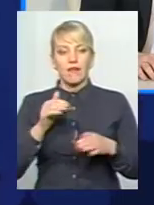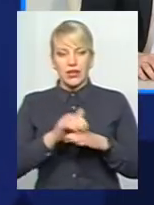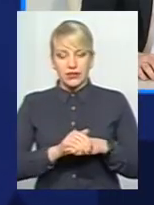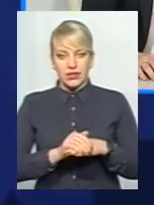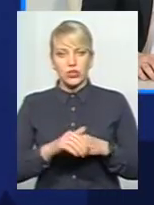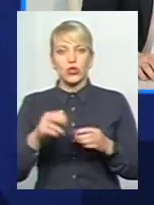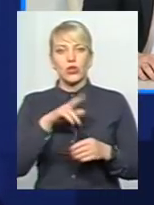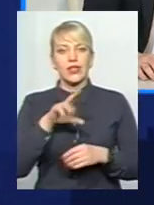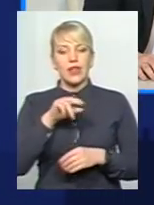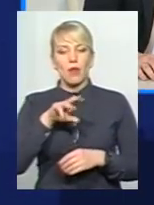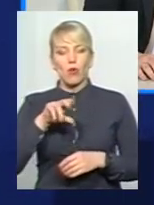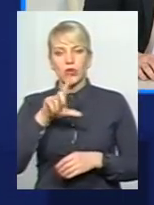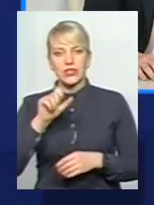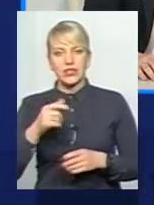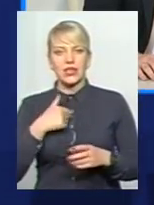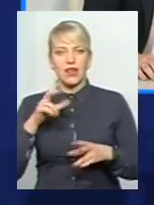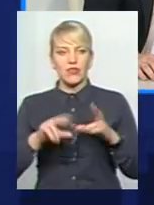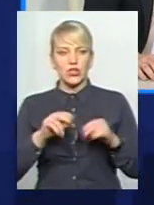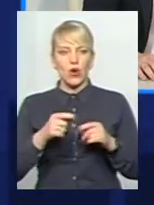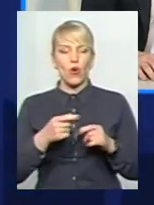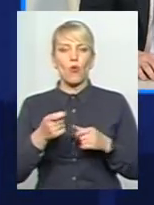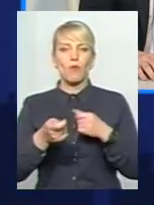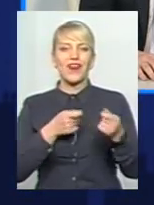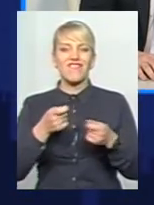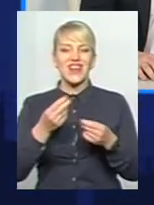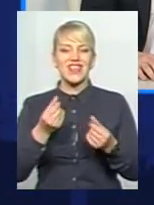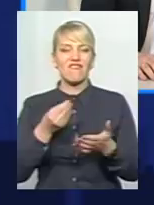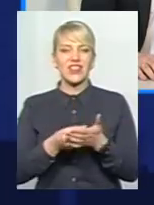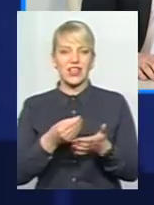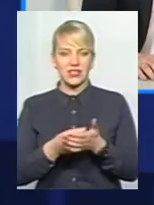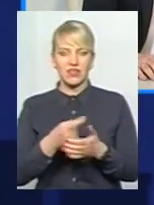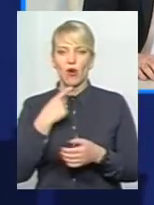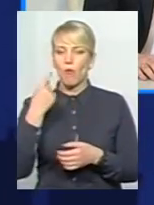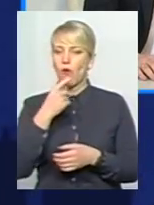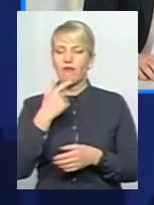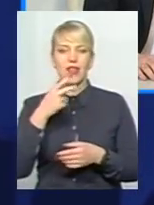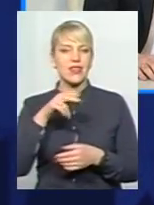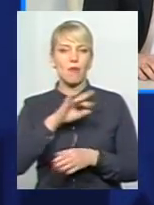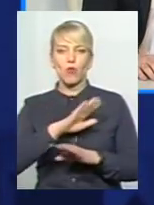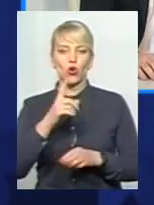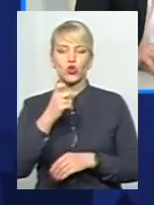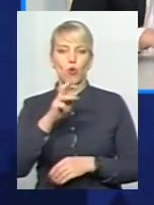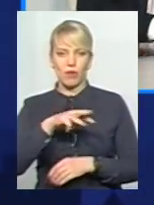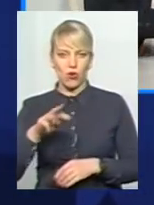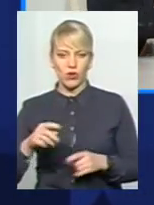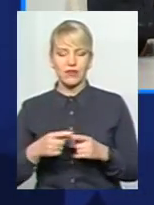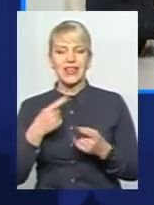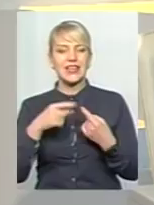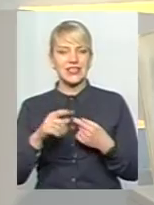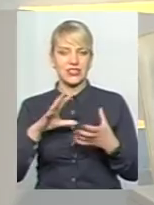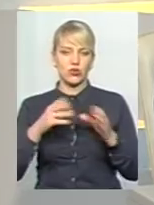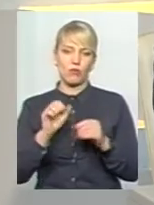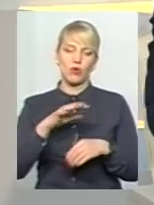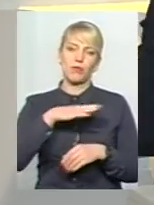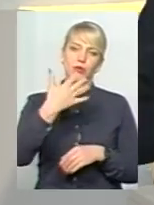Фактично, депозит я називаю оперативним управлінням і фінансами. Мова не йде про 100 мільйонів. В нас дуже різна сума лежить на депозиті. Це може бути 50,